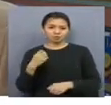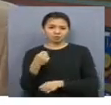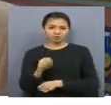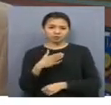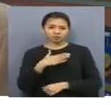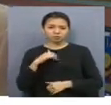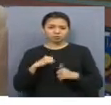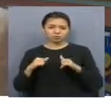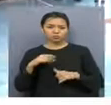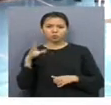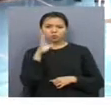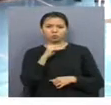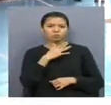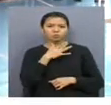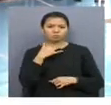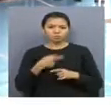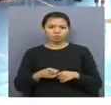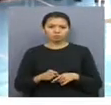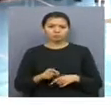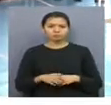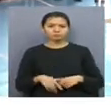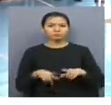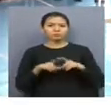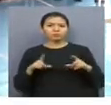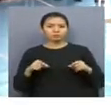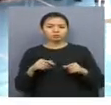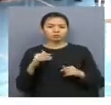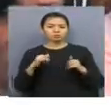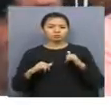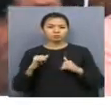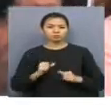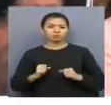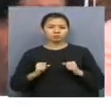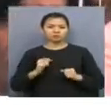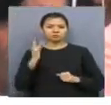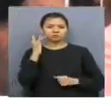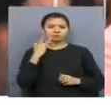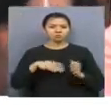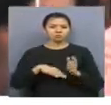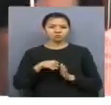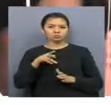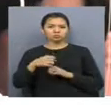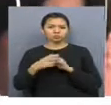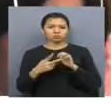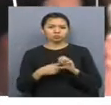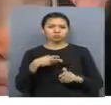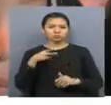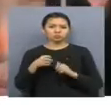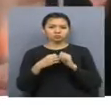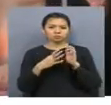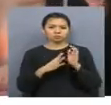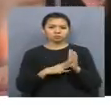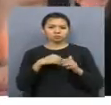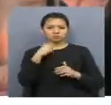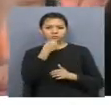кетістеріміз өті көп. Қояндорта мектепінің оқушылары оқуыда да, спортта да озад. 2018-2019 жылының